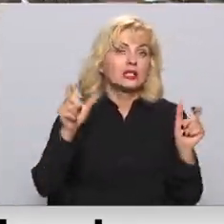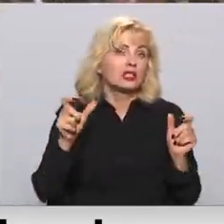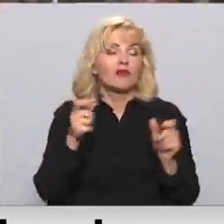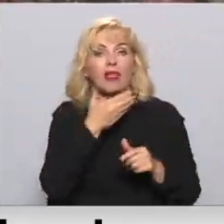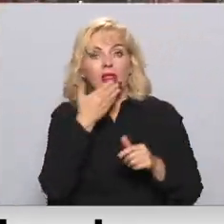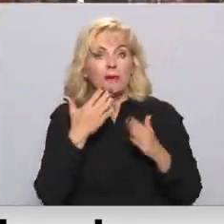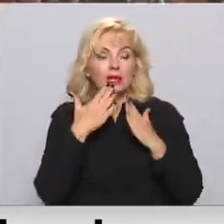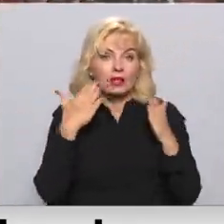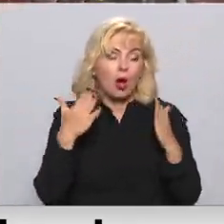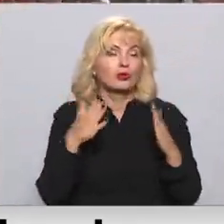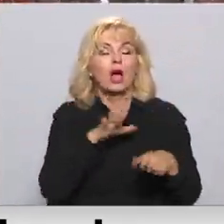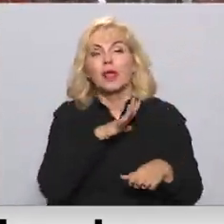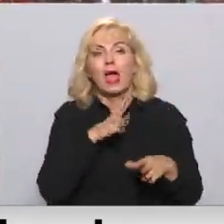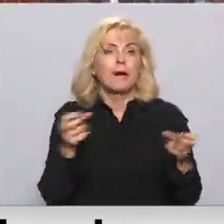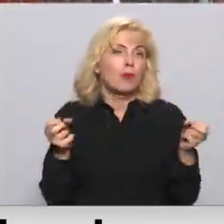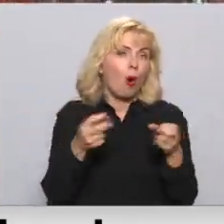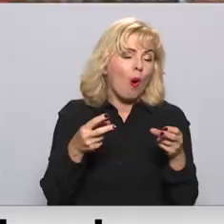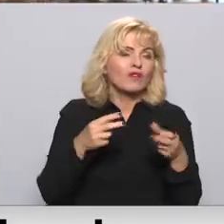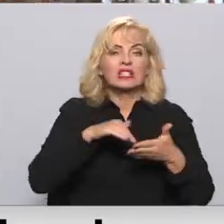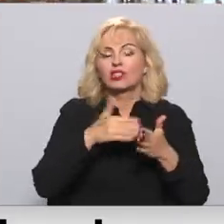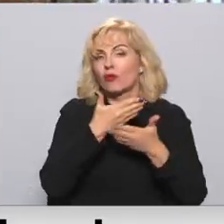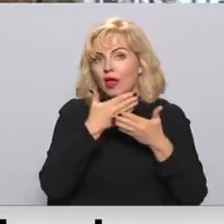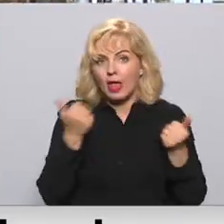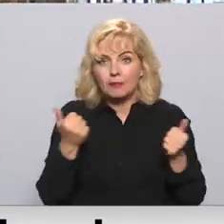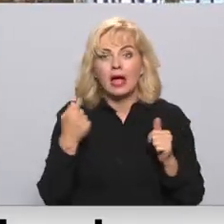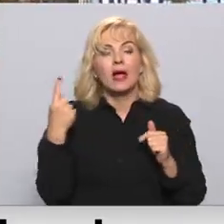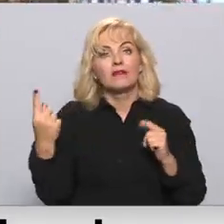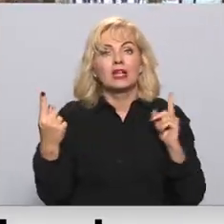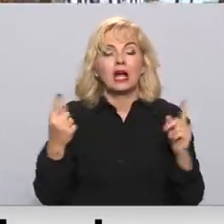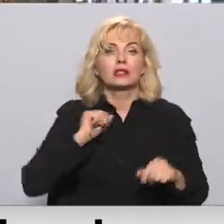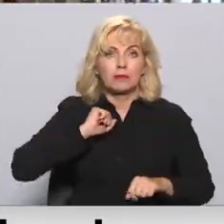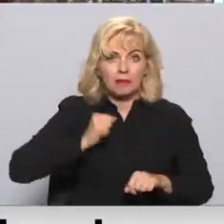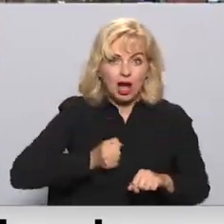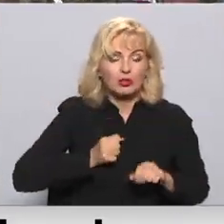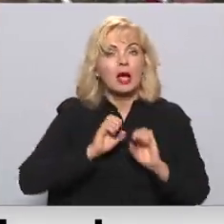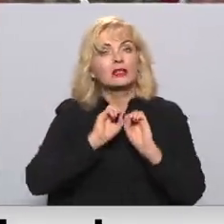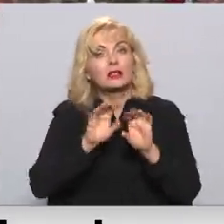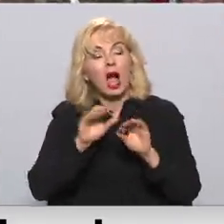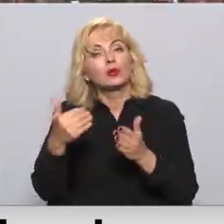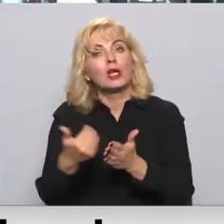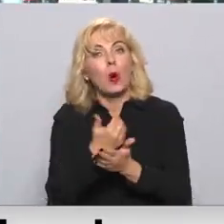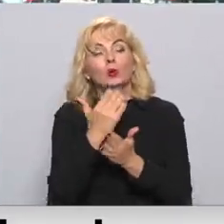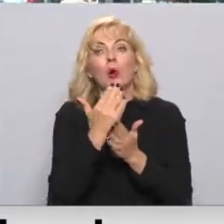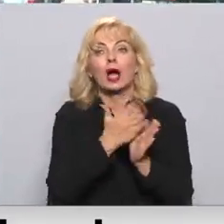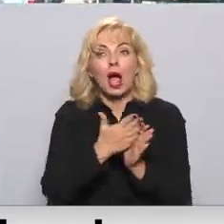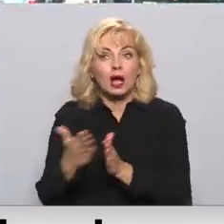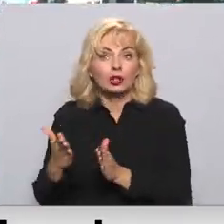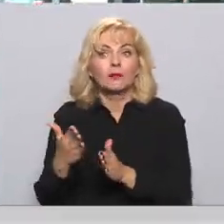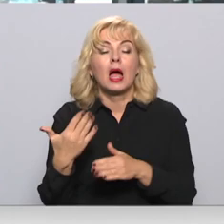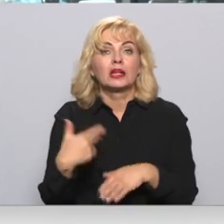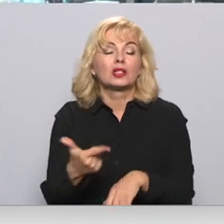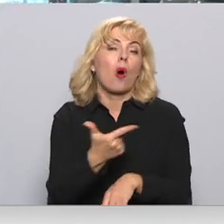daudz. Arī konfliktsituācijas neveidojās, vien apsardzēja pacītīgi nācās skaidrot jauno kārtību. Par cik esu